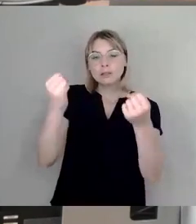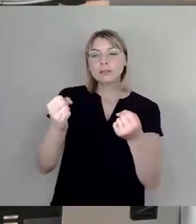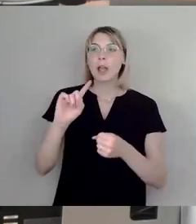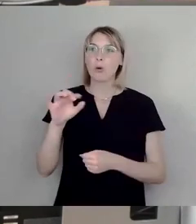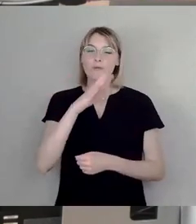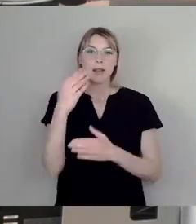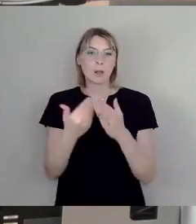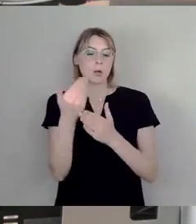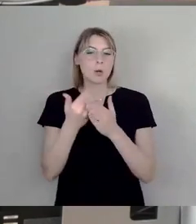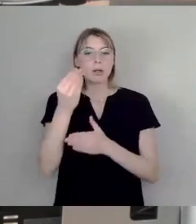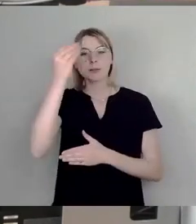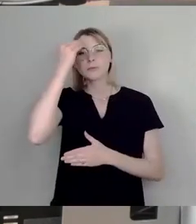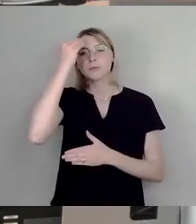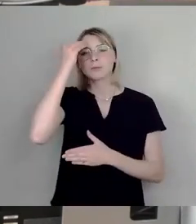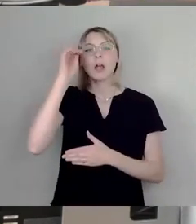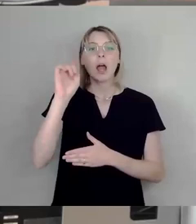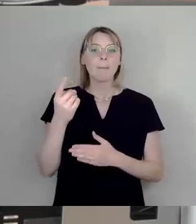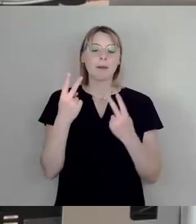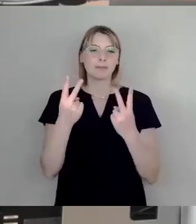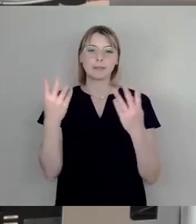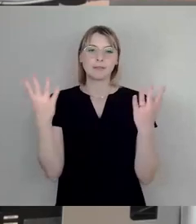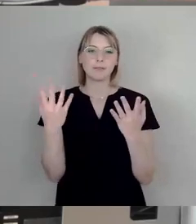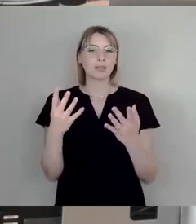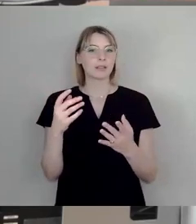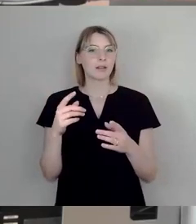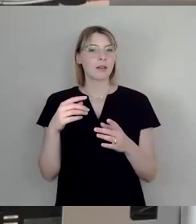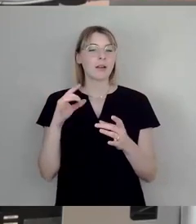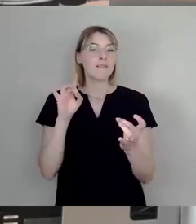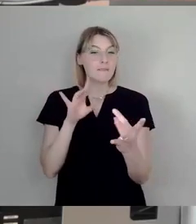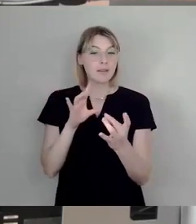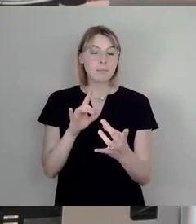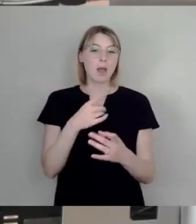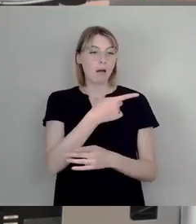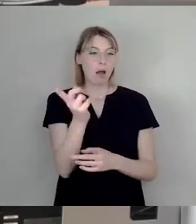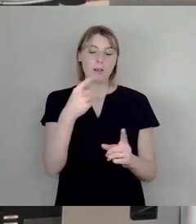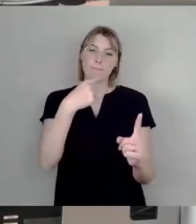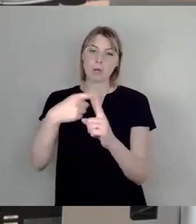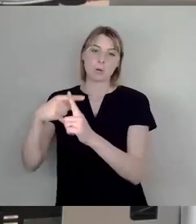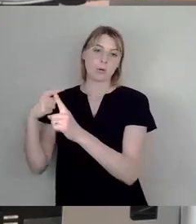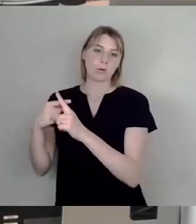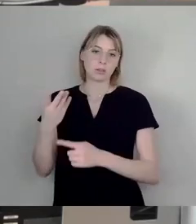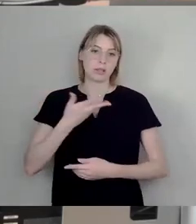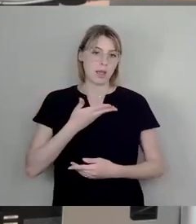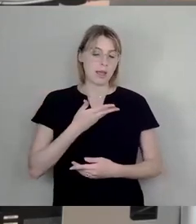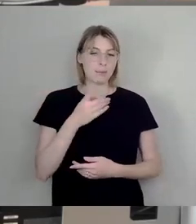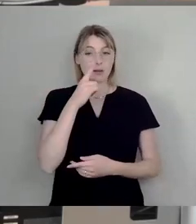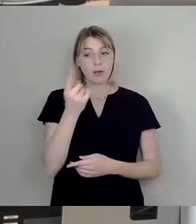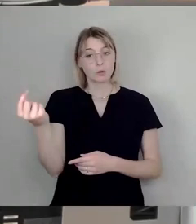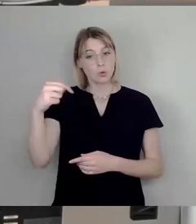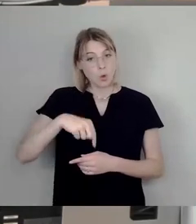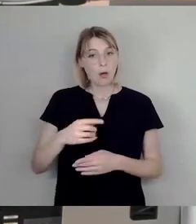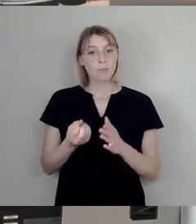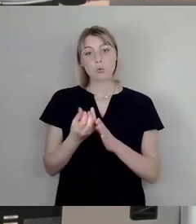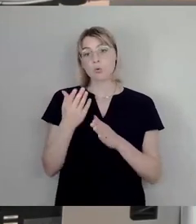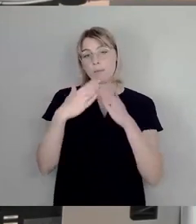unglaublich positives Feedback von den Menschen, die unser Haus besuchen, vor allem von jungen Leuten